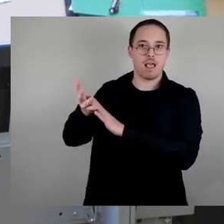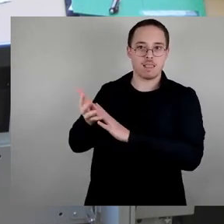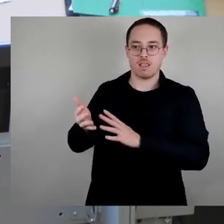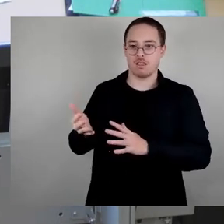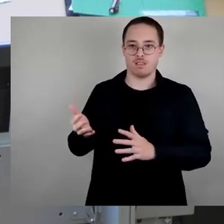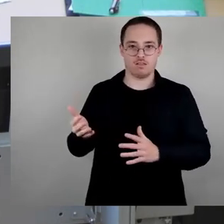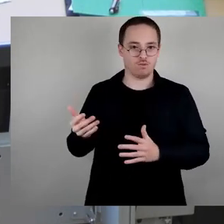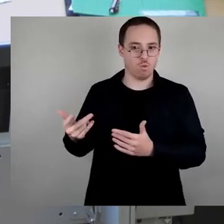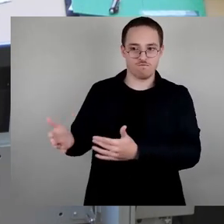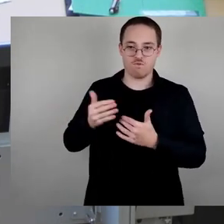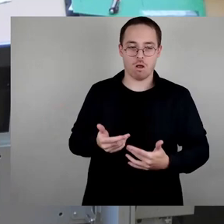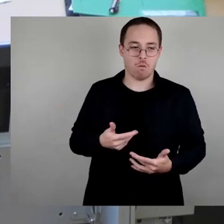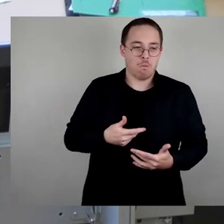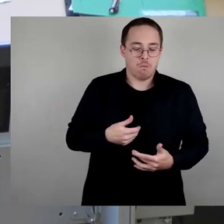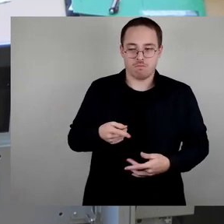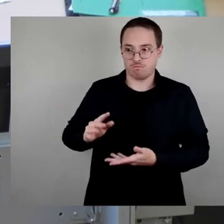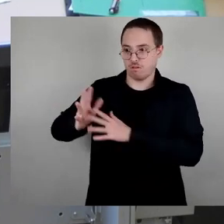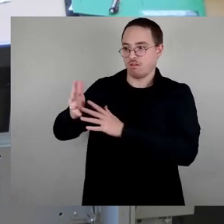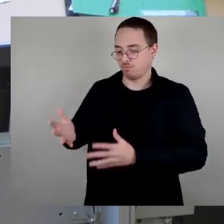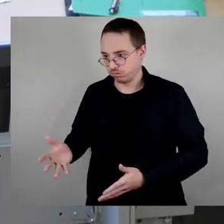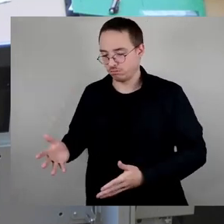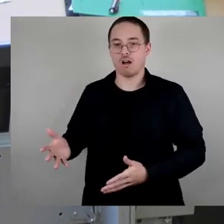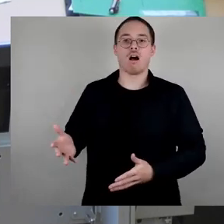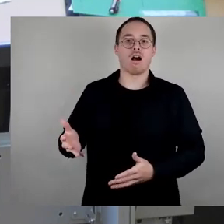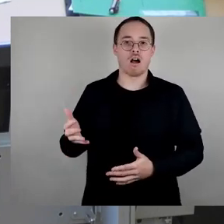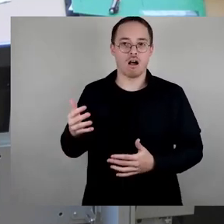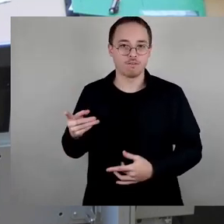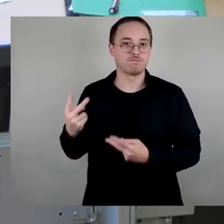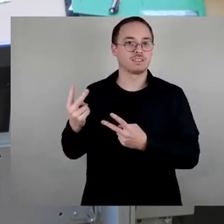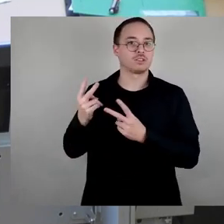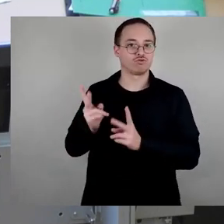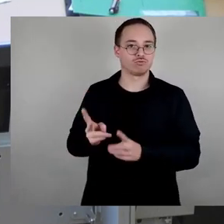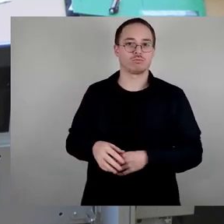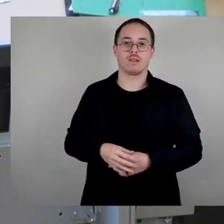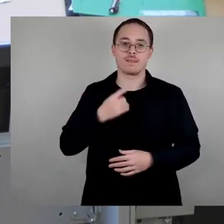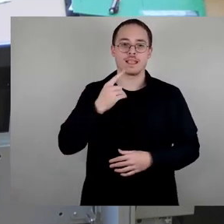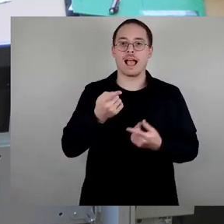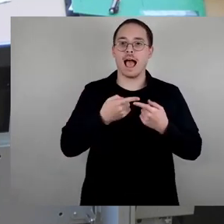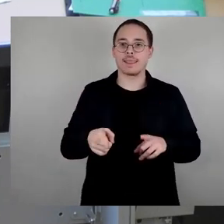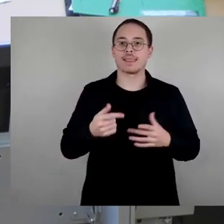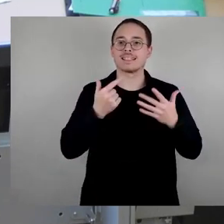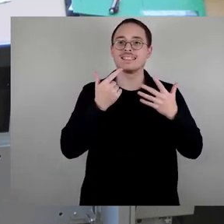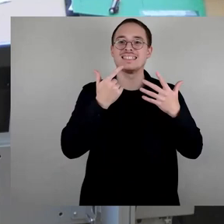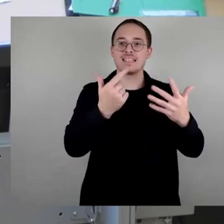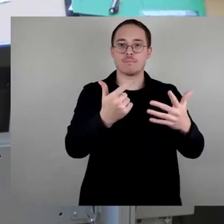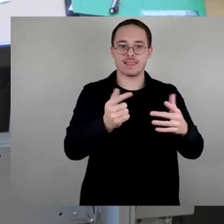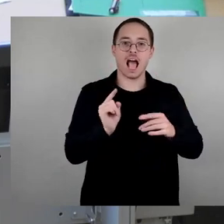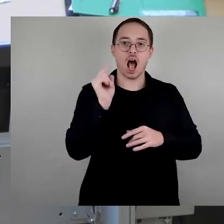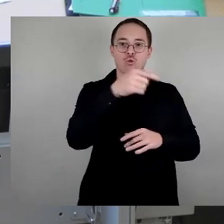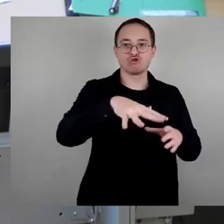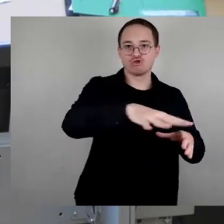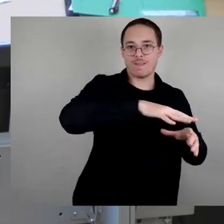beginnen wir uns damit auseinanderzusetzen. Ich glaube, die anderen sieben Außenlagestandorte könnte kaum jemand im Saal benennen. Das heißt